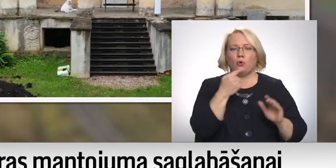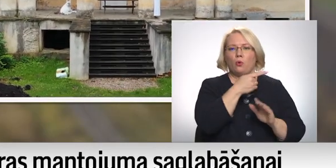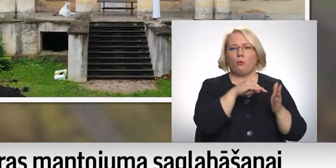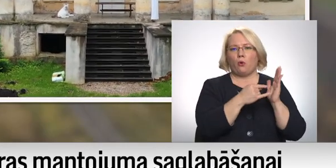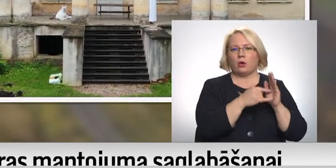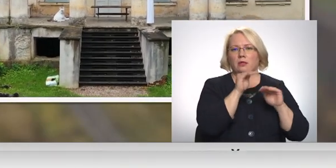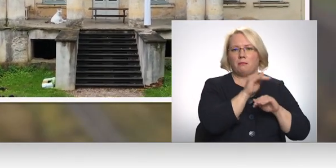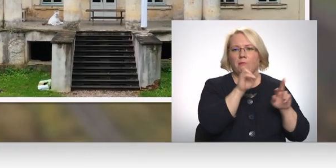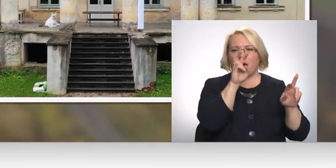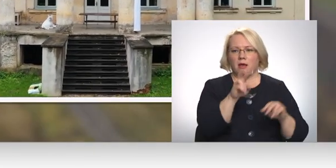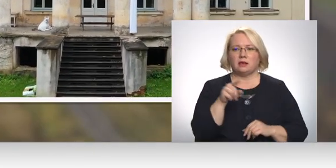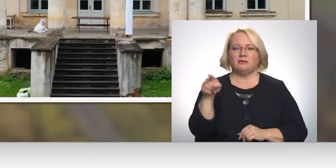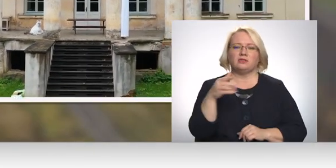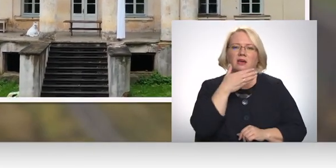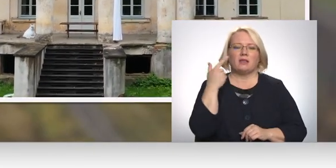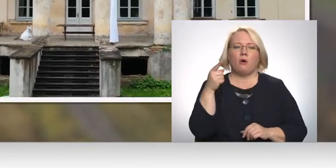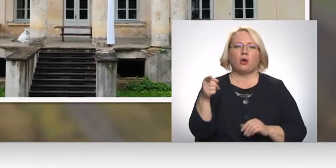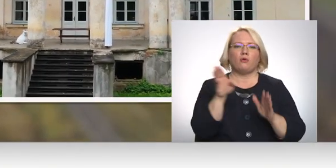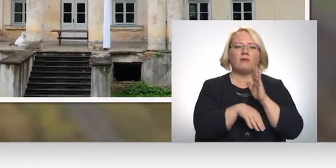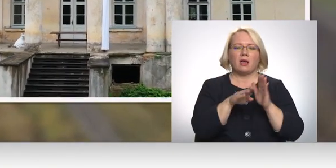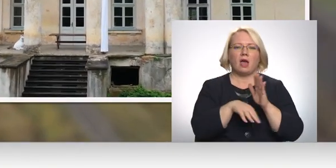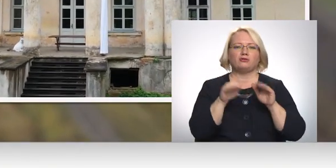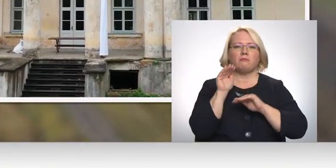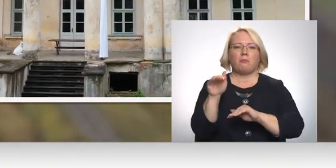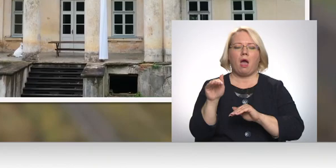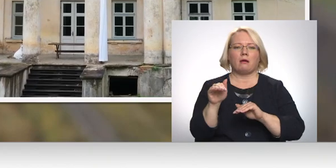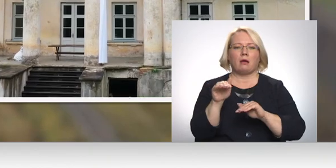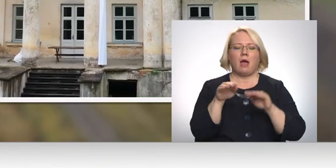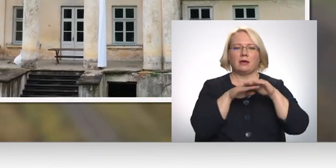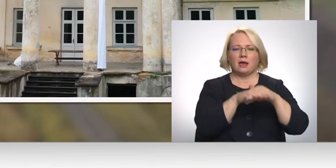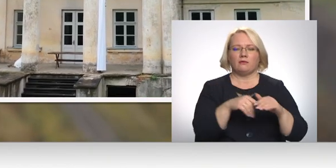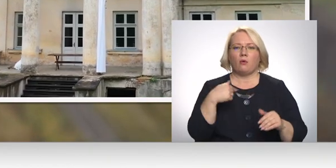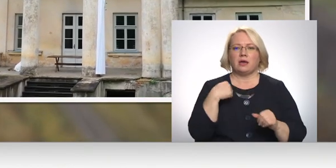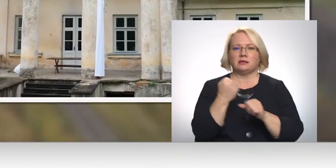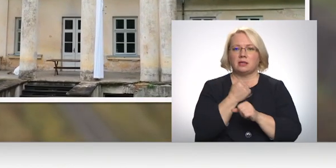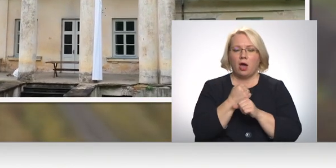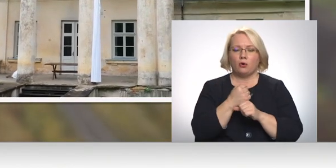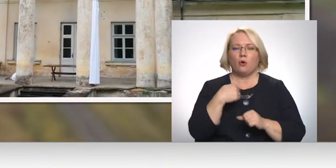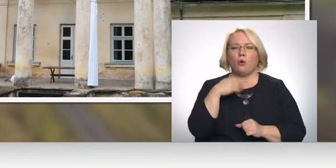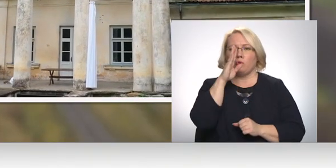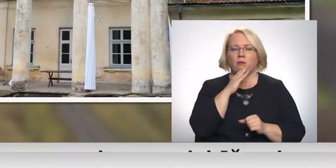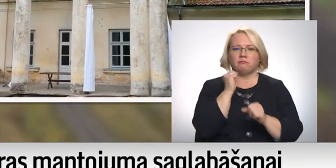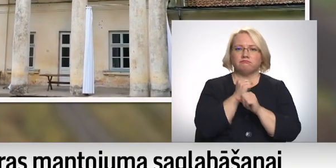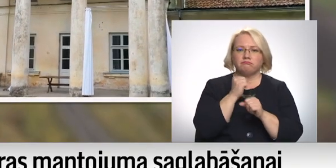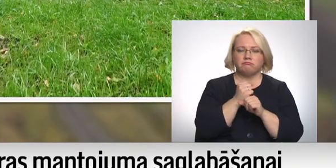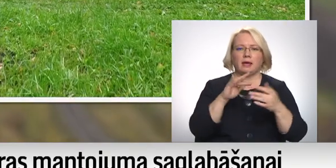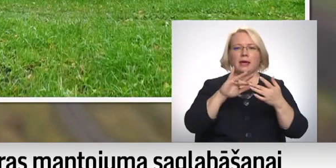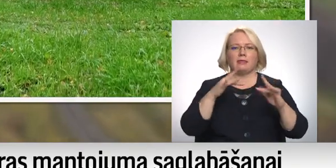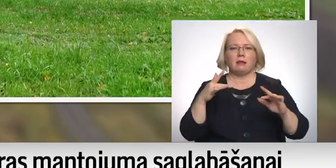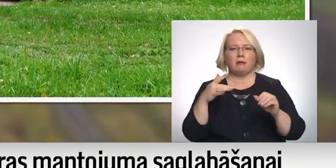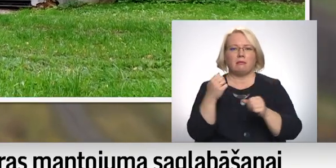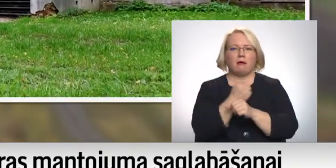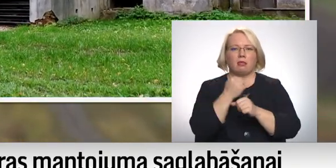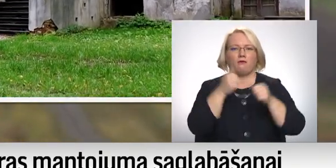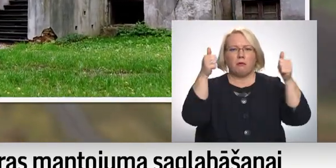vienkārši ielieci projektu bankā un viss tas, ko es daru, tas ir nopietnis darbs. Jāstrādā ar sociālajiem tīkliem, tā esmu plakātus